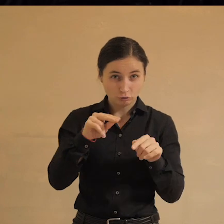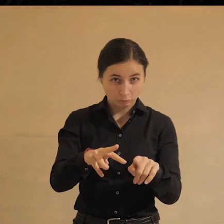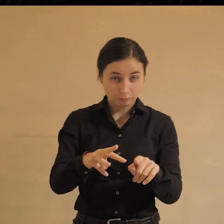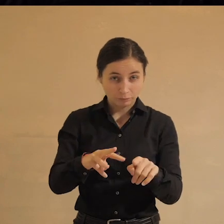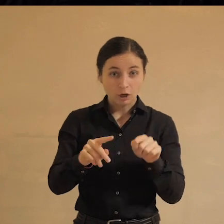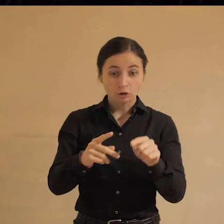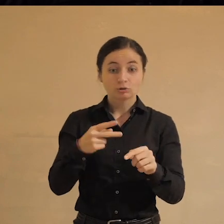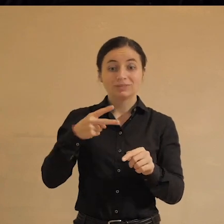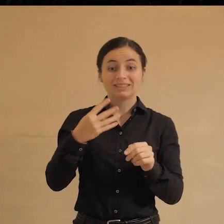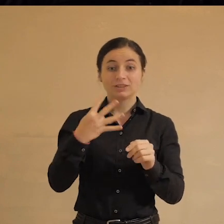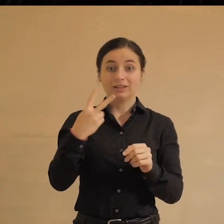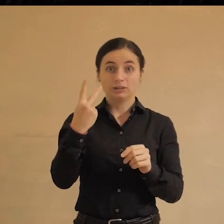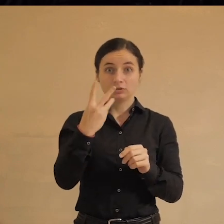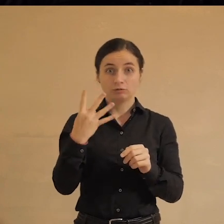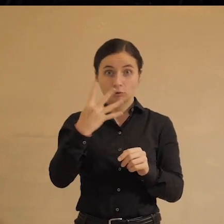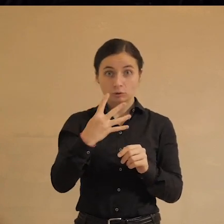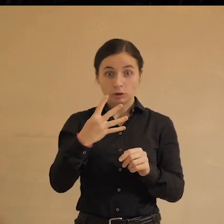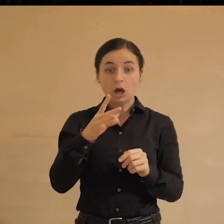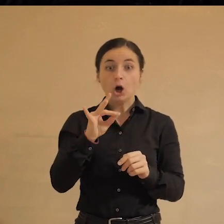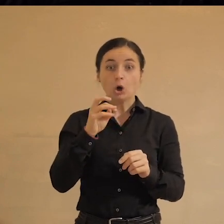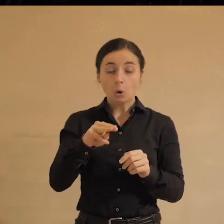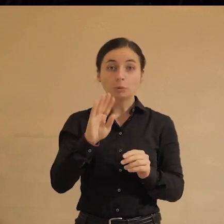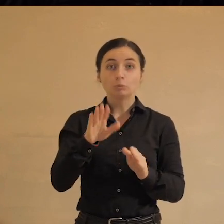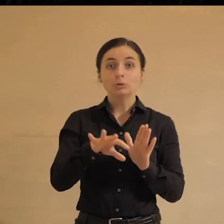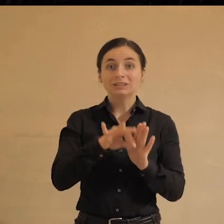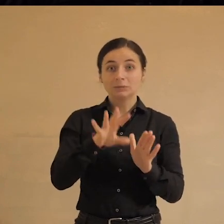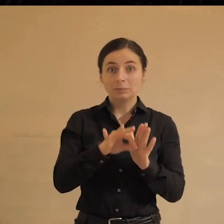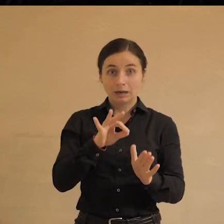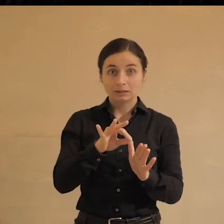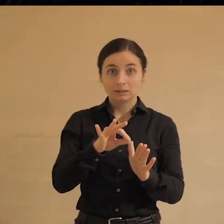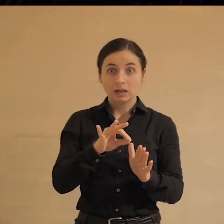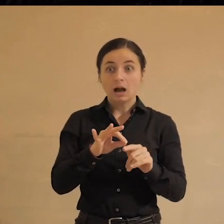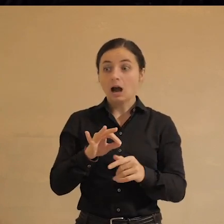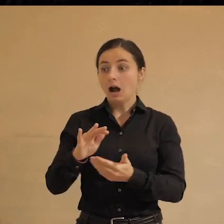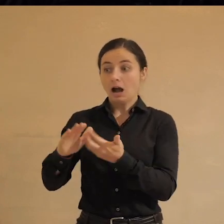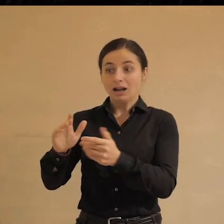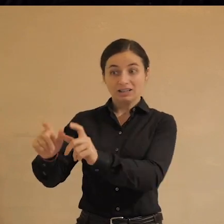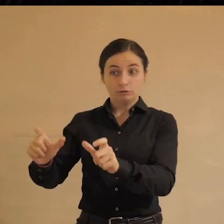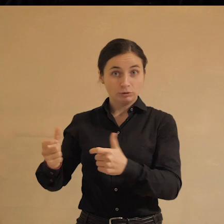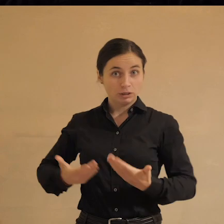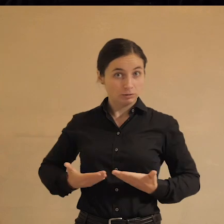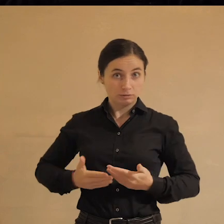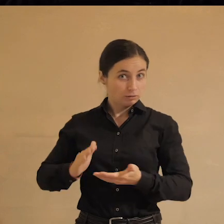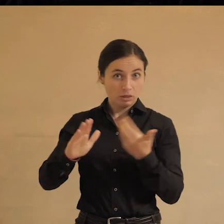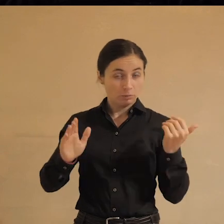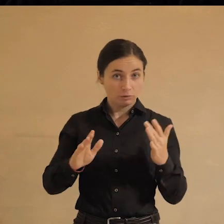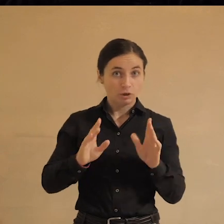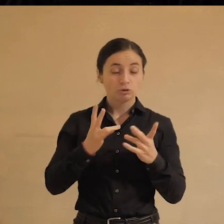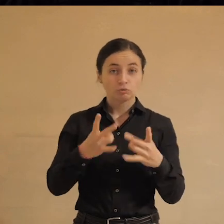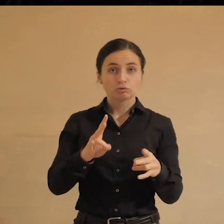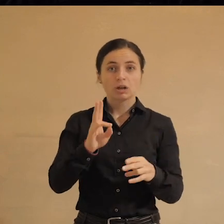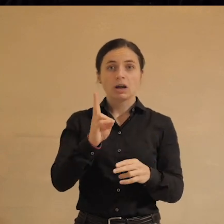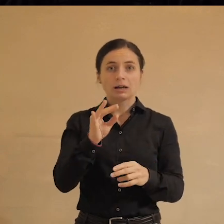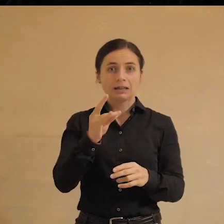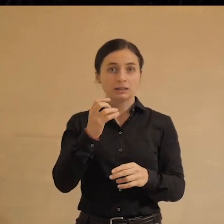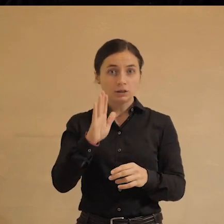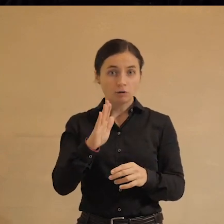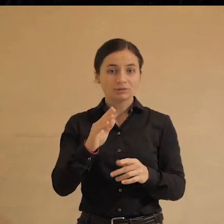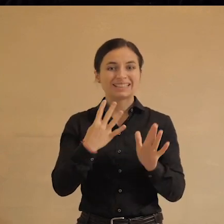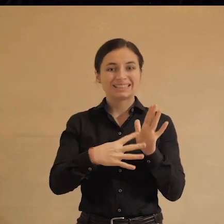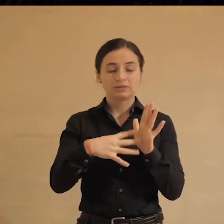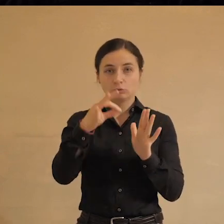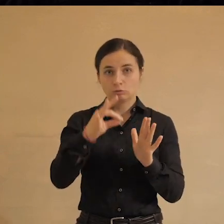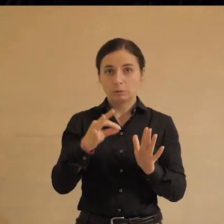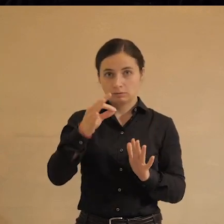речь идет о том, что в 2024 году нам роботы выберут президента, а избирателей уже вообще не позовут никаких. Не надо будет никакого Кадырова с его 90 процентами,